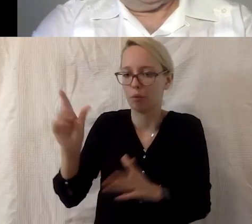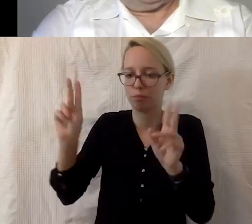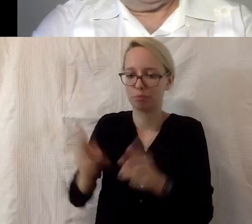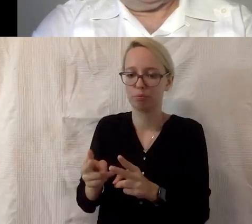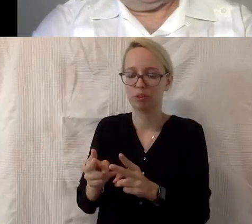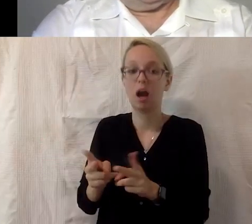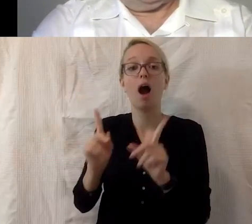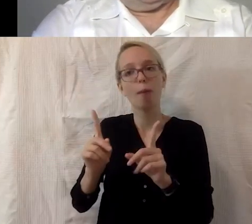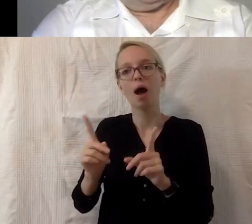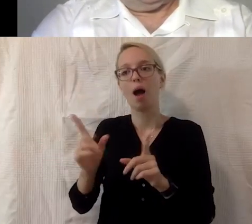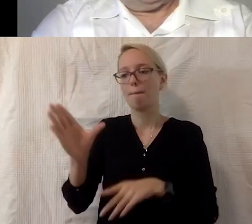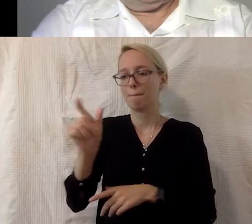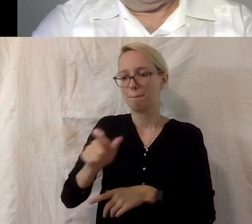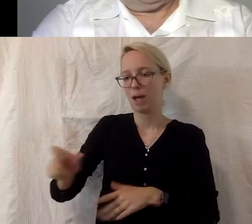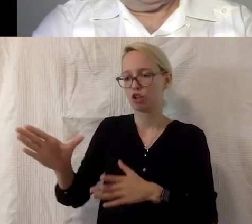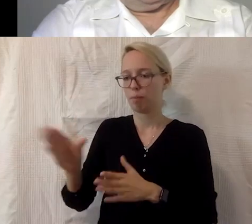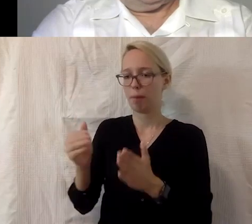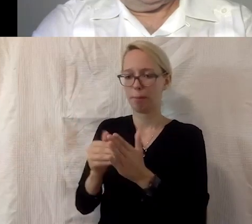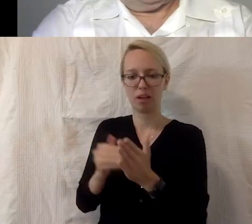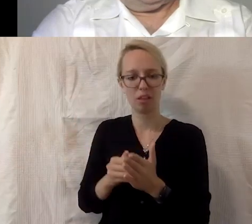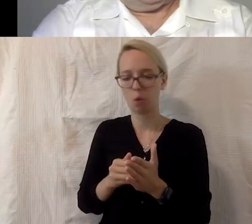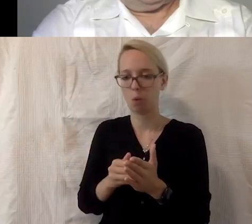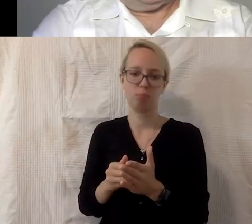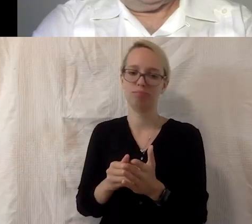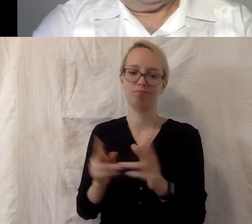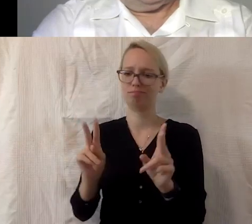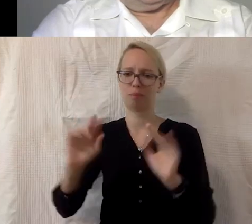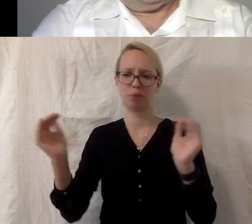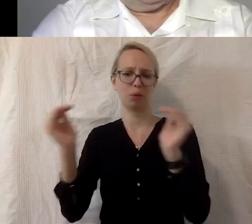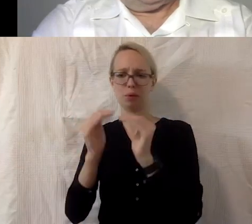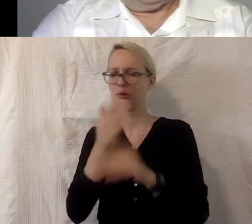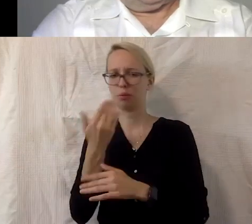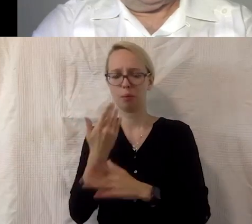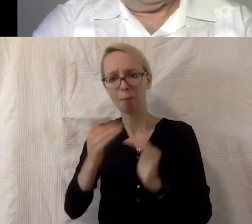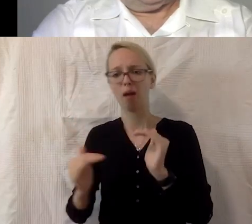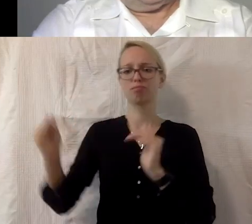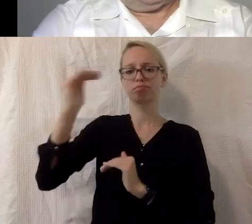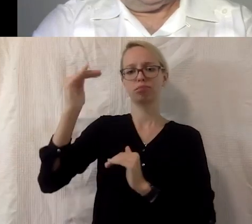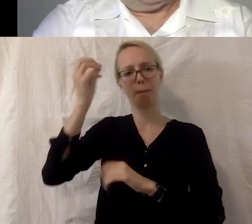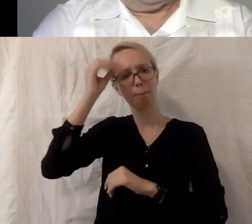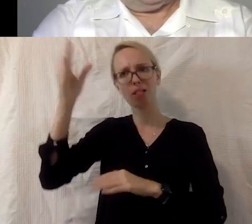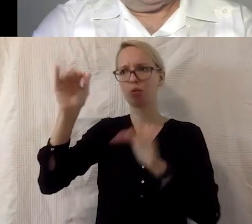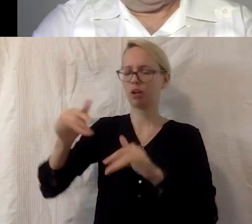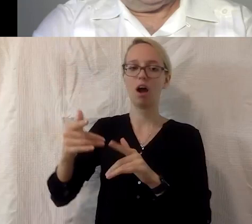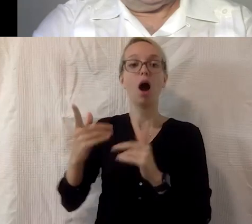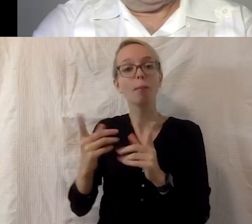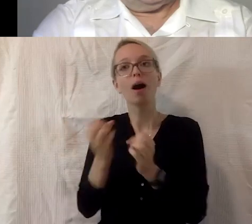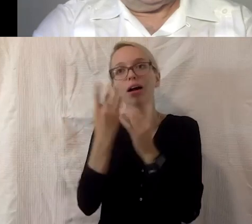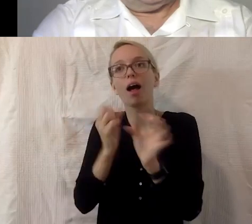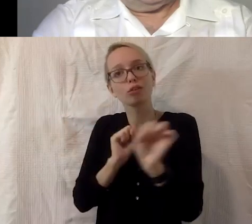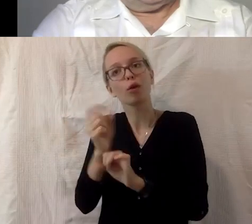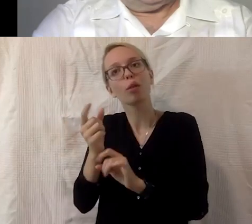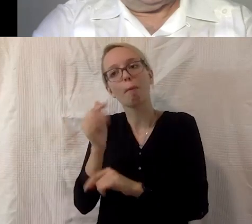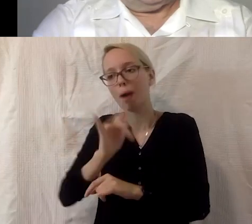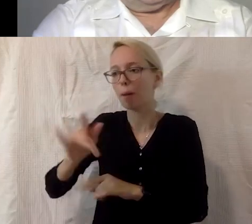nicht. Das sind die, die haben ja eine ganz normale Ausbildung und sind außerordentlich fähig. Aber in der Tat, manchmal sind sie ein bisschen anders. Ja, aber da gibt es